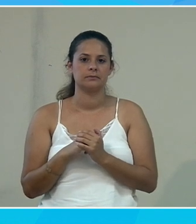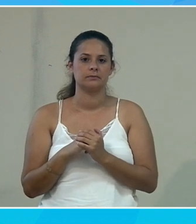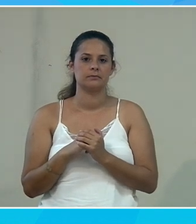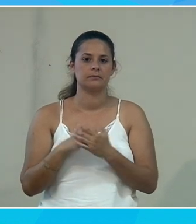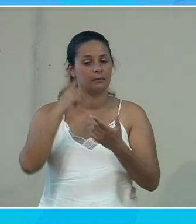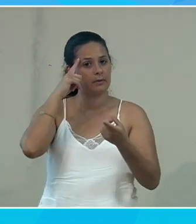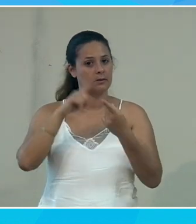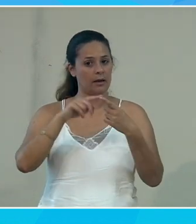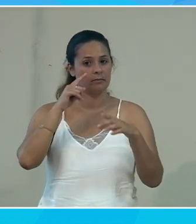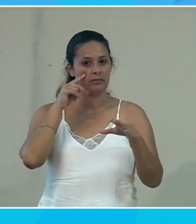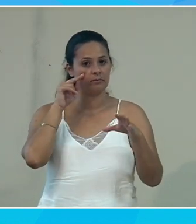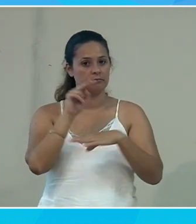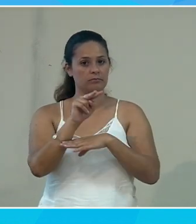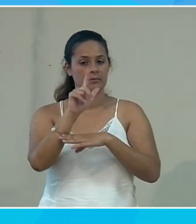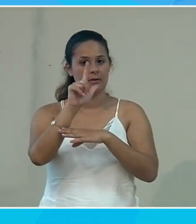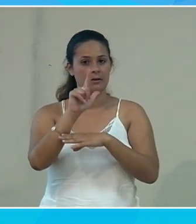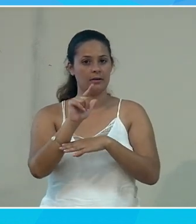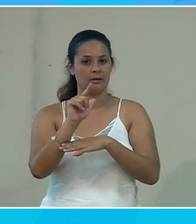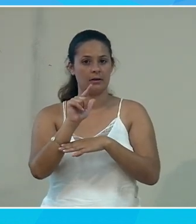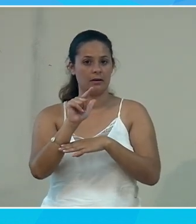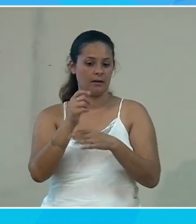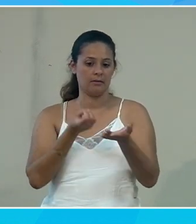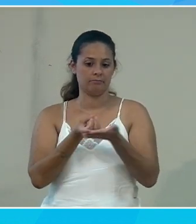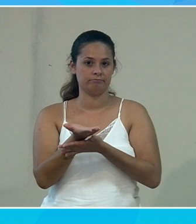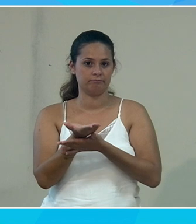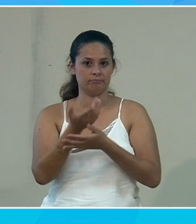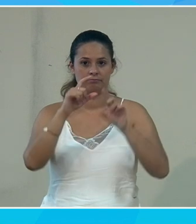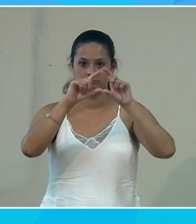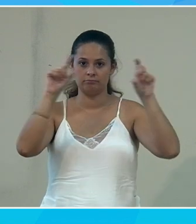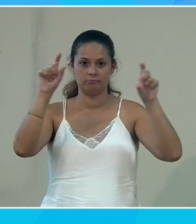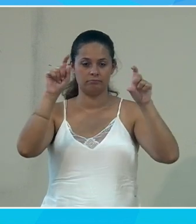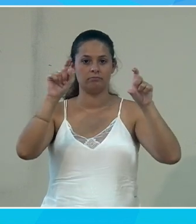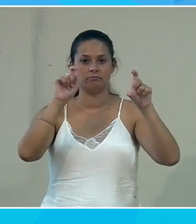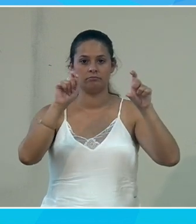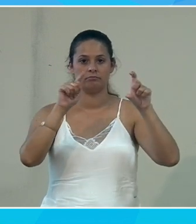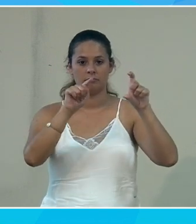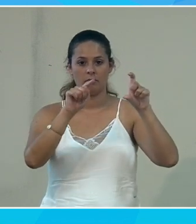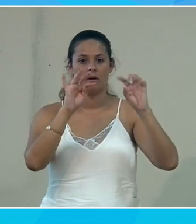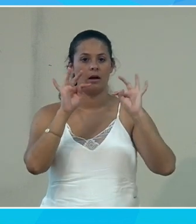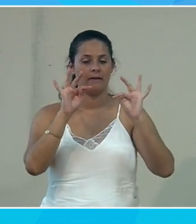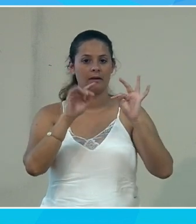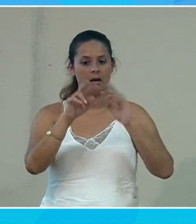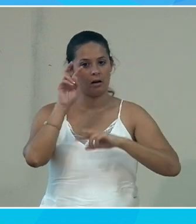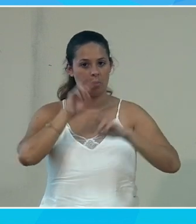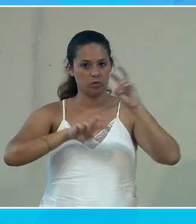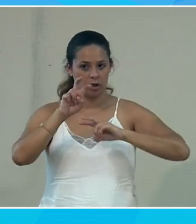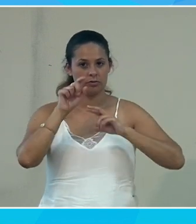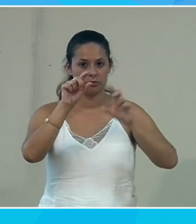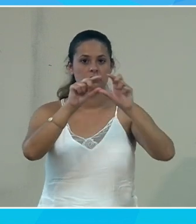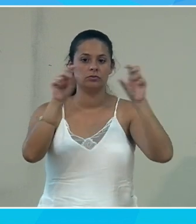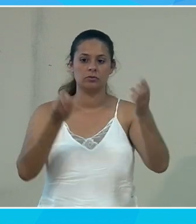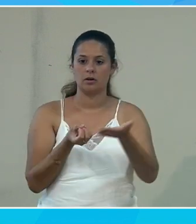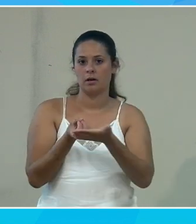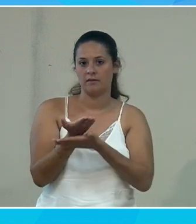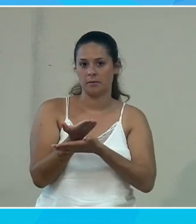Et donc quelque part, j'ai renseigné dans une zone qui en l'occurrence était la zone de recherche, une